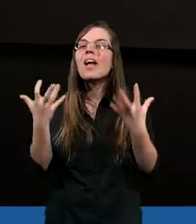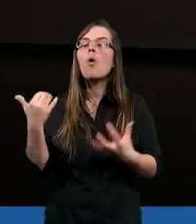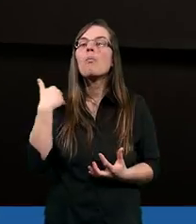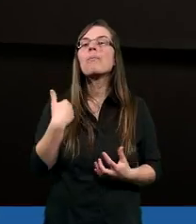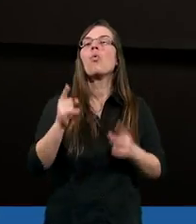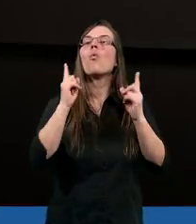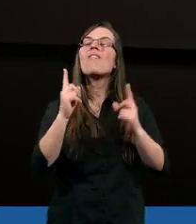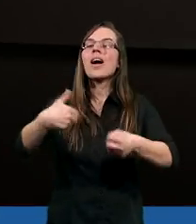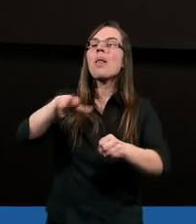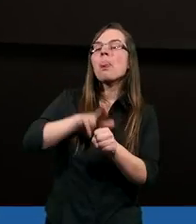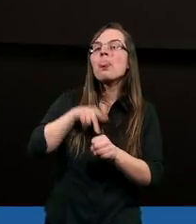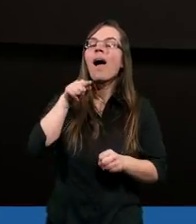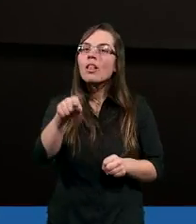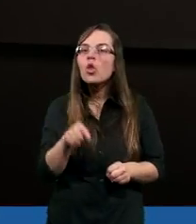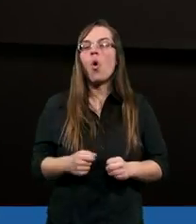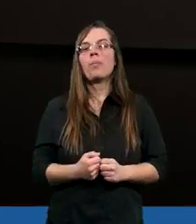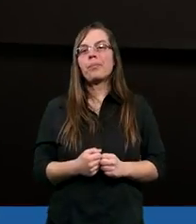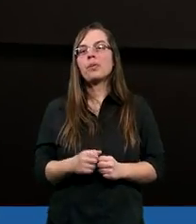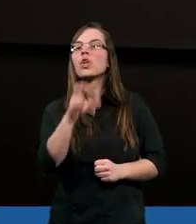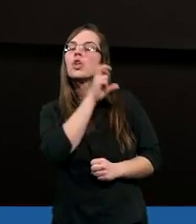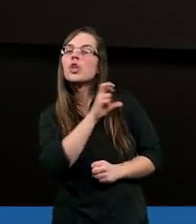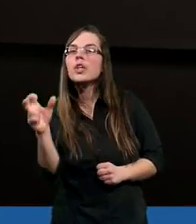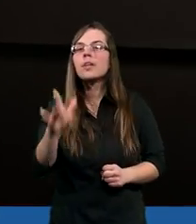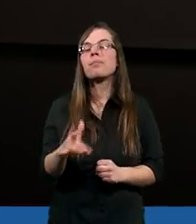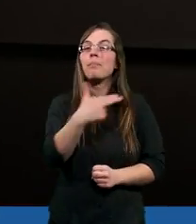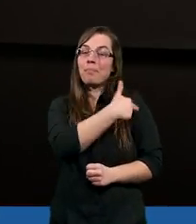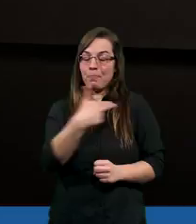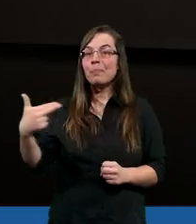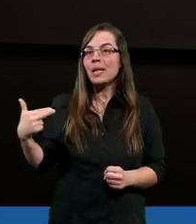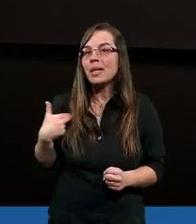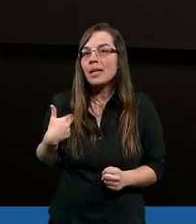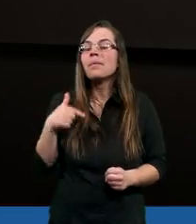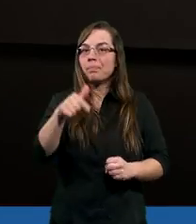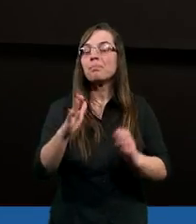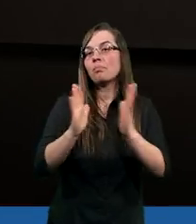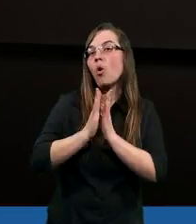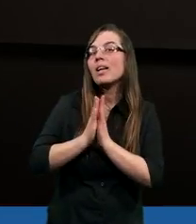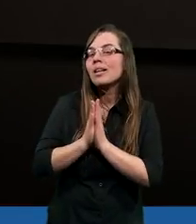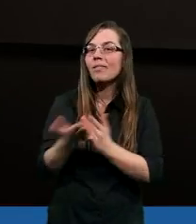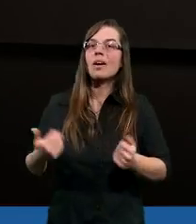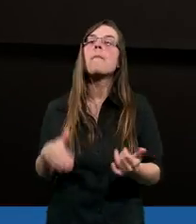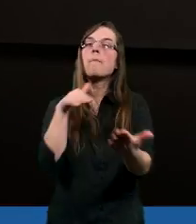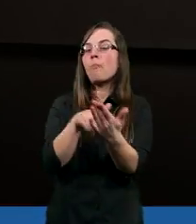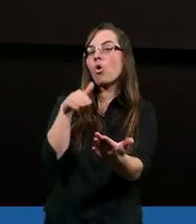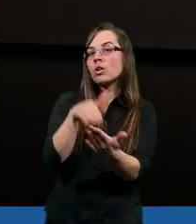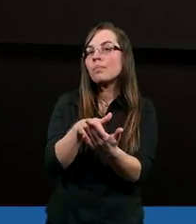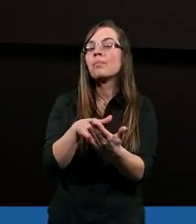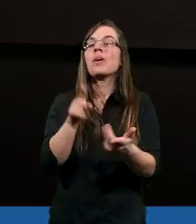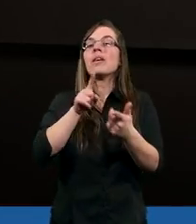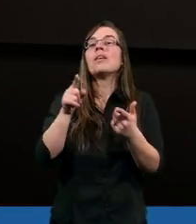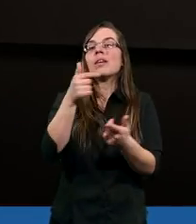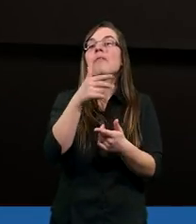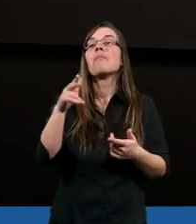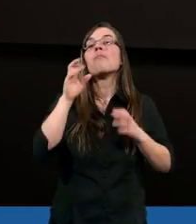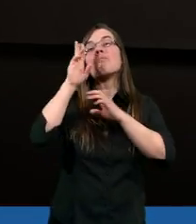uwagę przede wszystkim na to, czy my w modlitwie potrzebujemy Pana